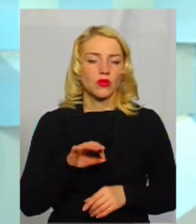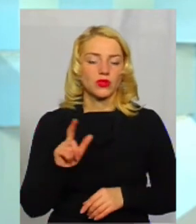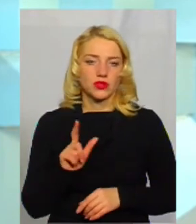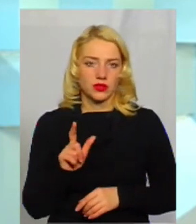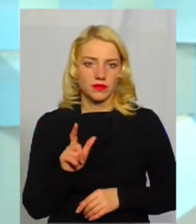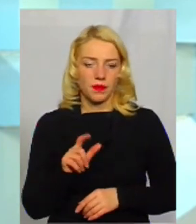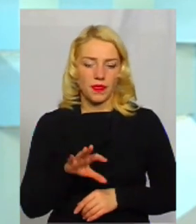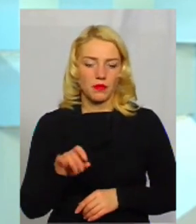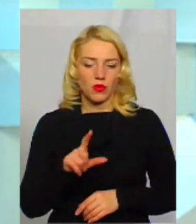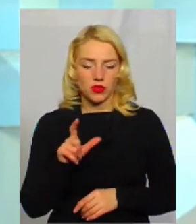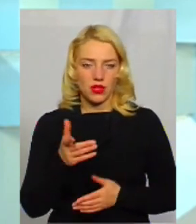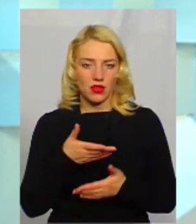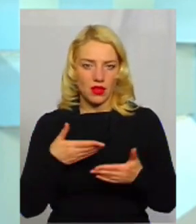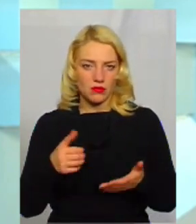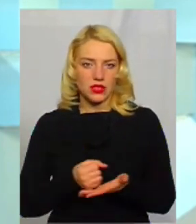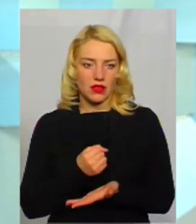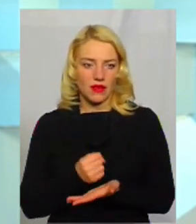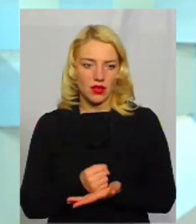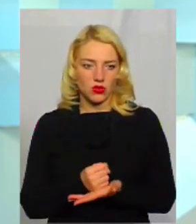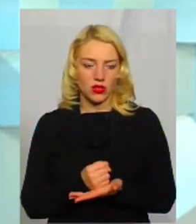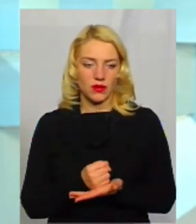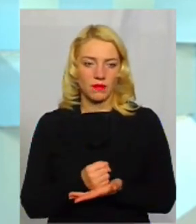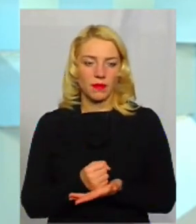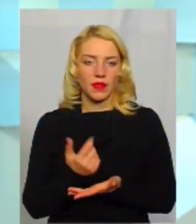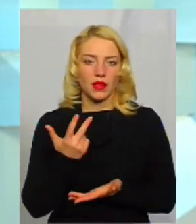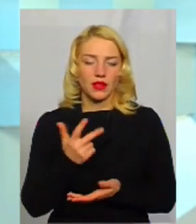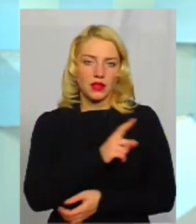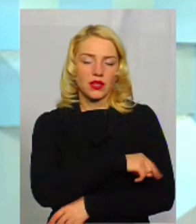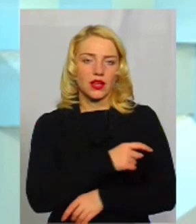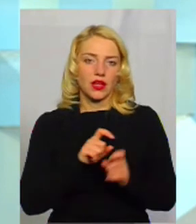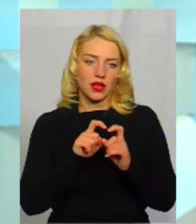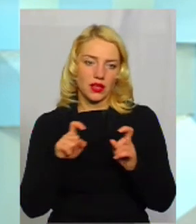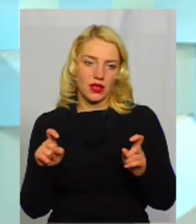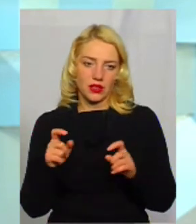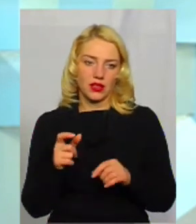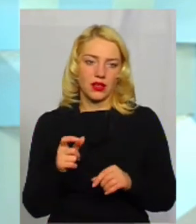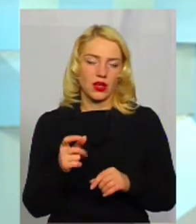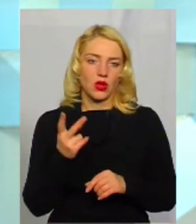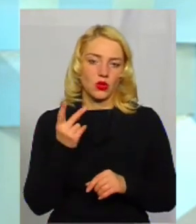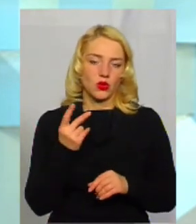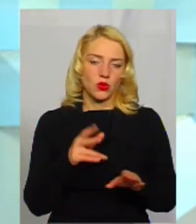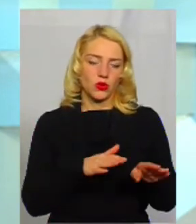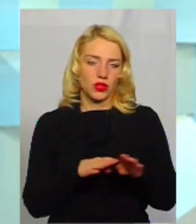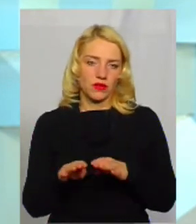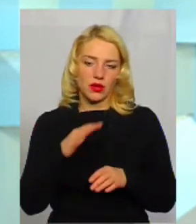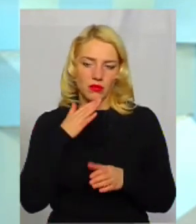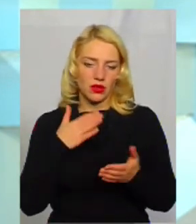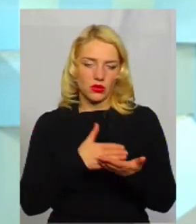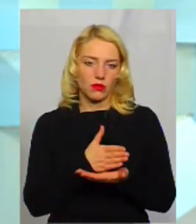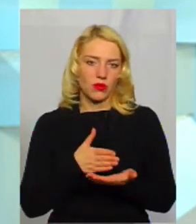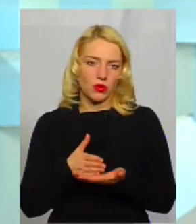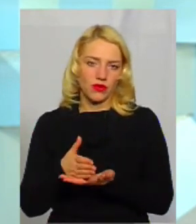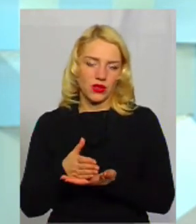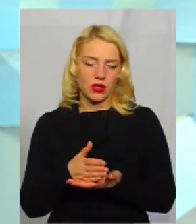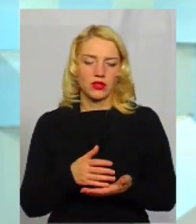МОЗ нам затверджує 3 лікарні другого рівня, багатопрофільні лікарні другого